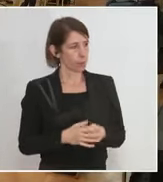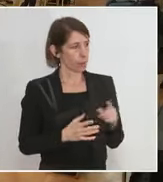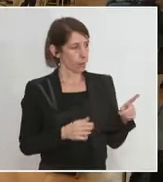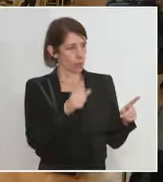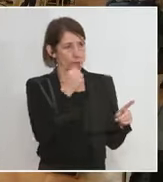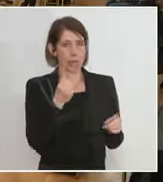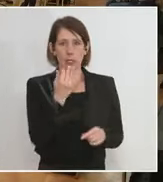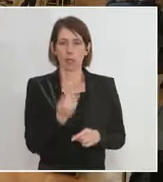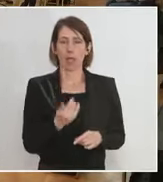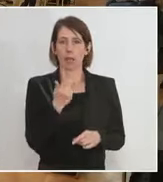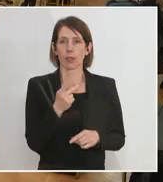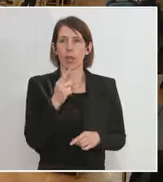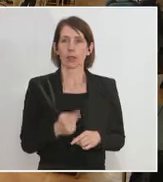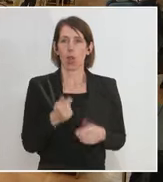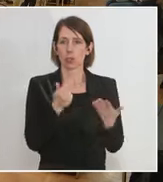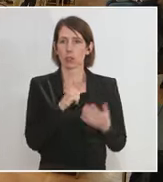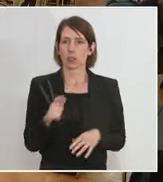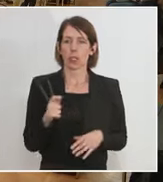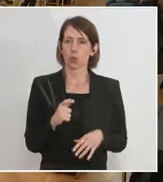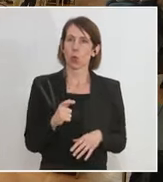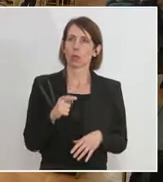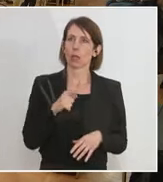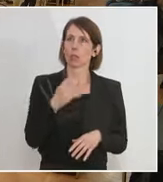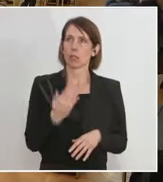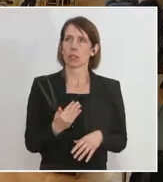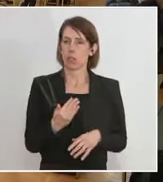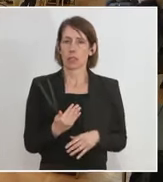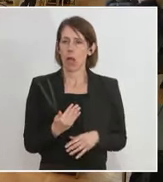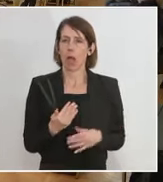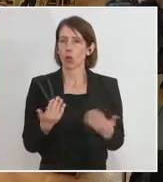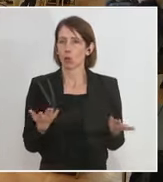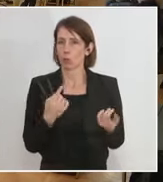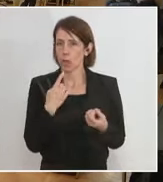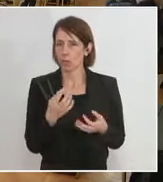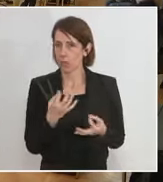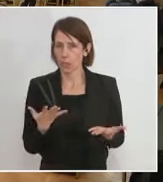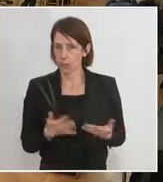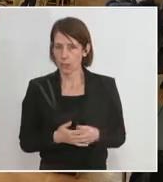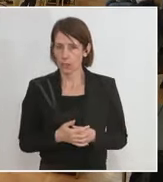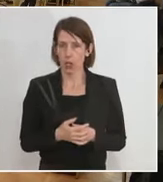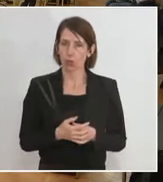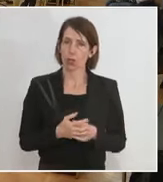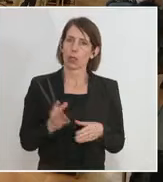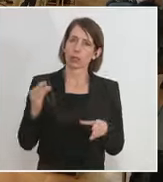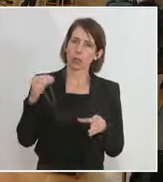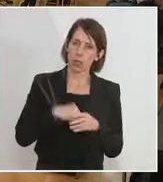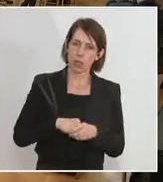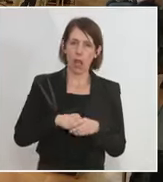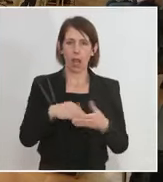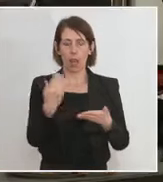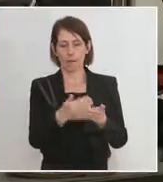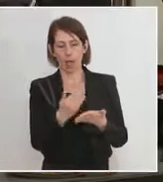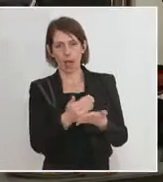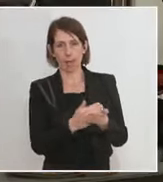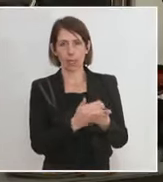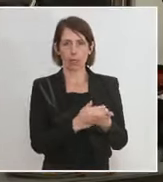600 ist noch nicht ausschlaggebend und sagt irgendwas aus, sondern all die von Ihnen genannten Parameter fließen jetzt in Ihre